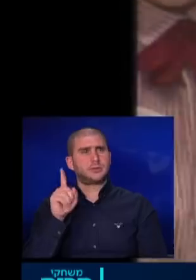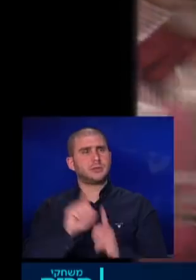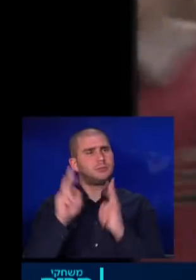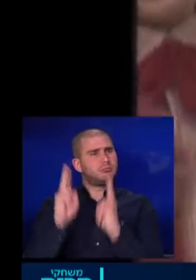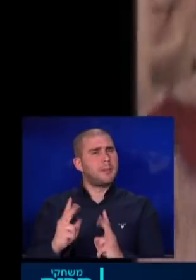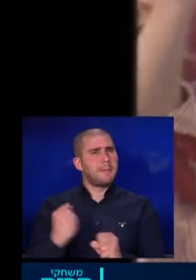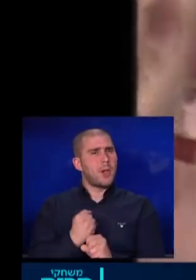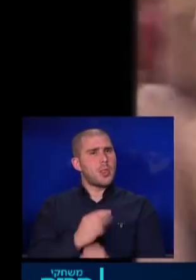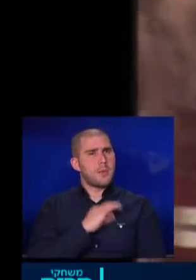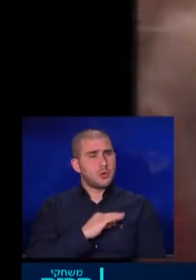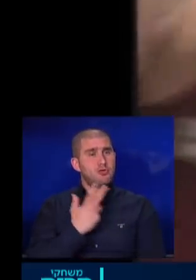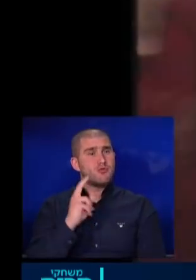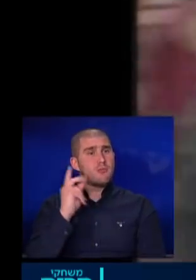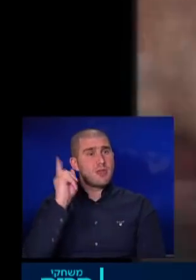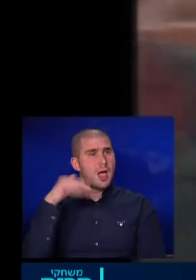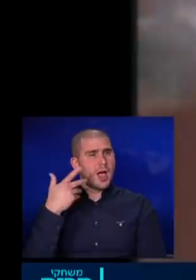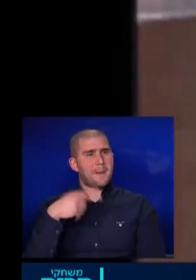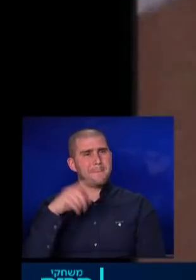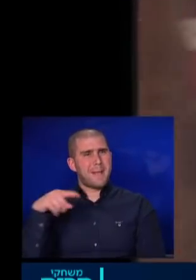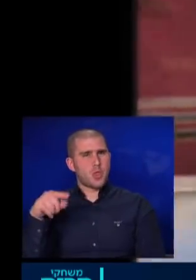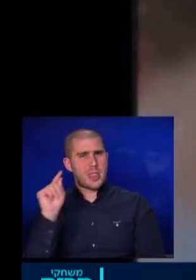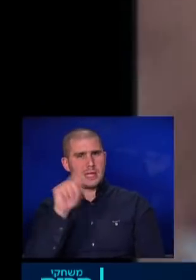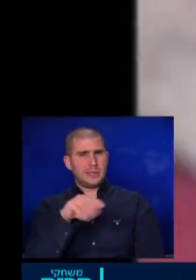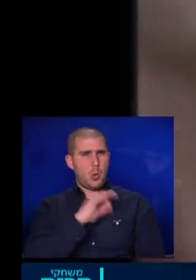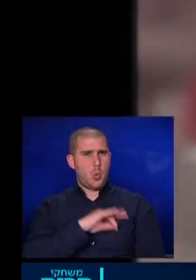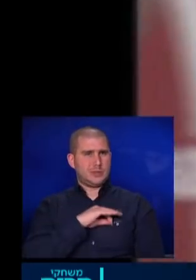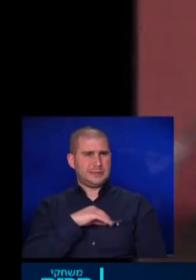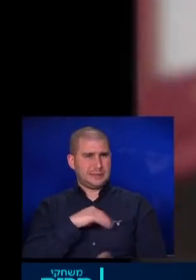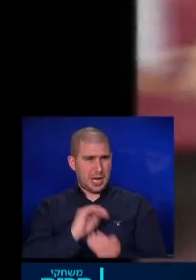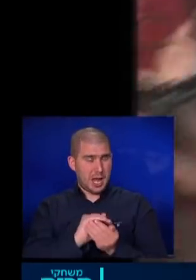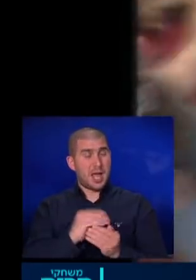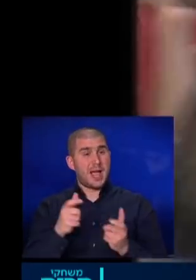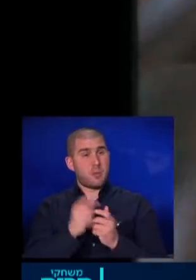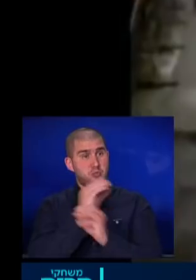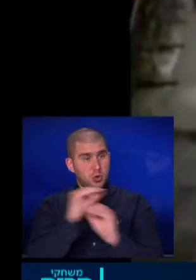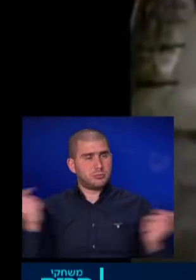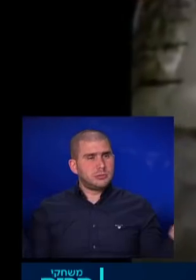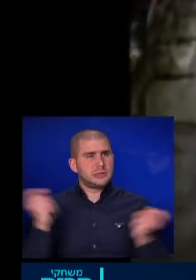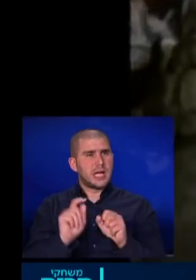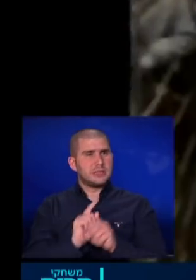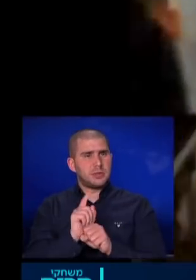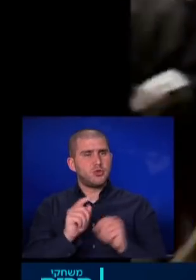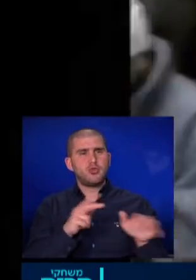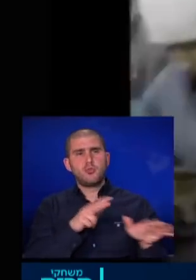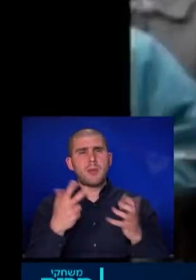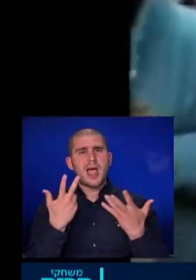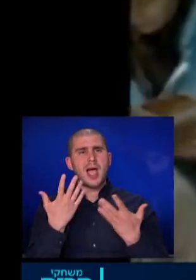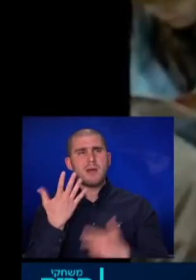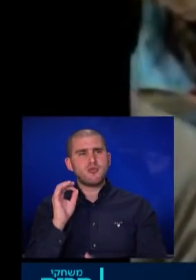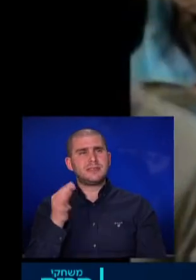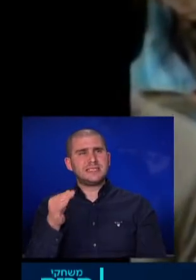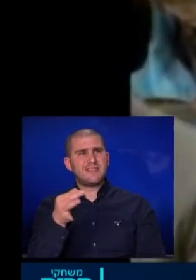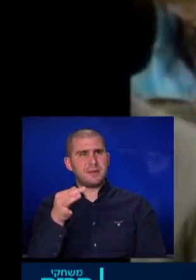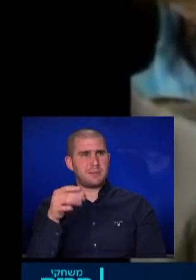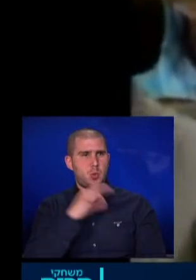32 שנים לאחר שמקדונלדס הגיע לרוסיה החברה הודיעה על סגירה זמנית של 850 סניפיה